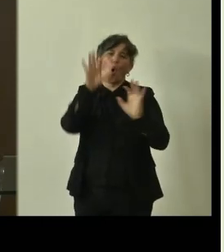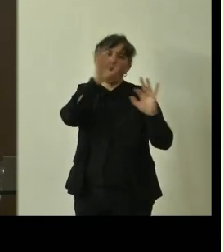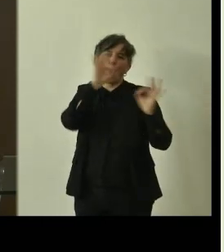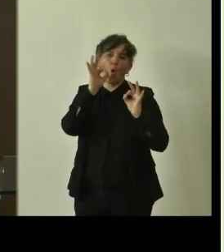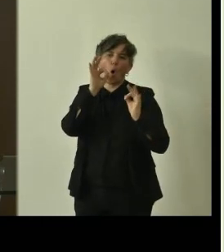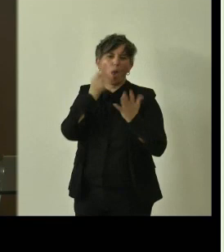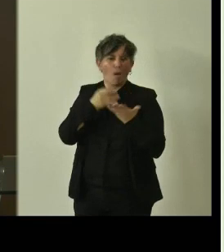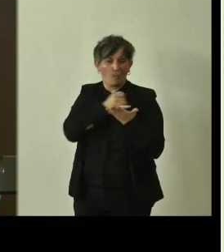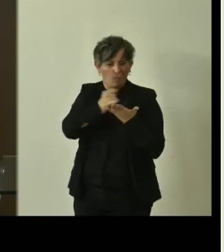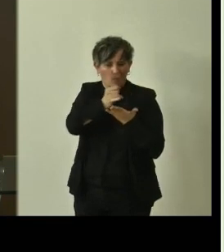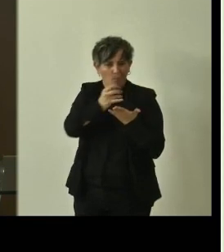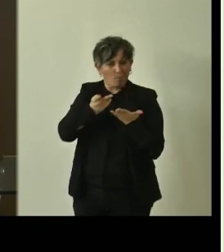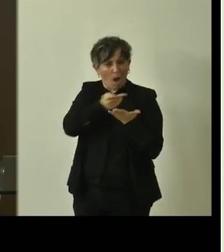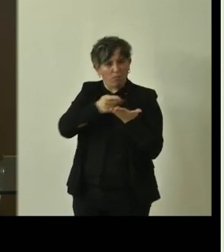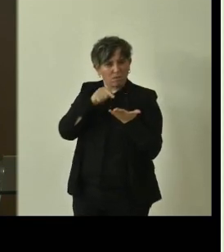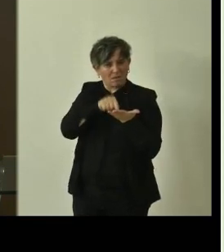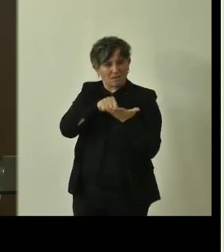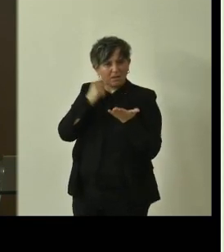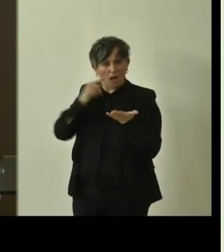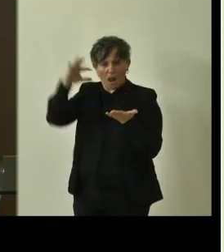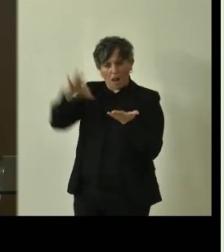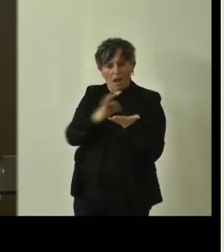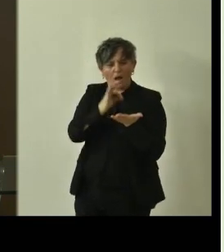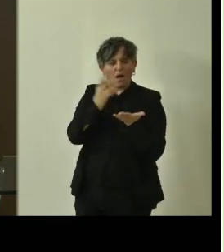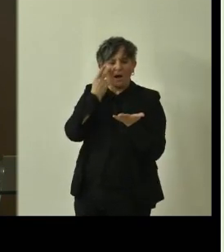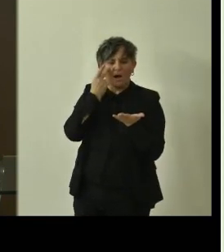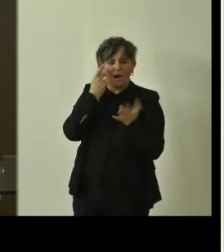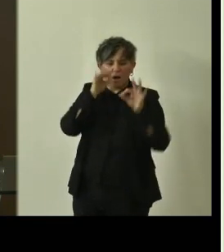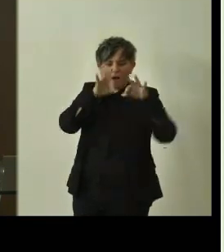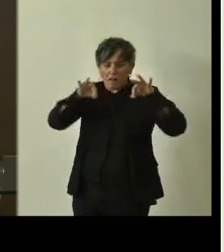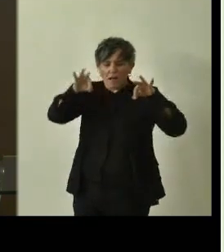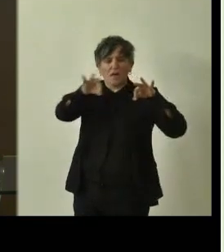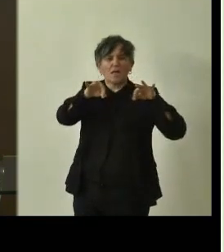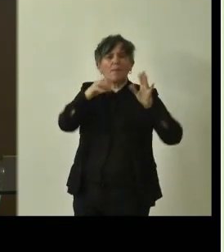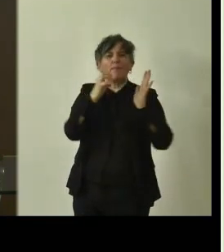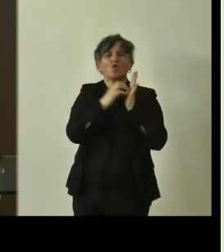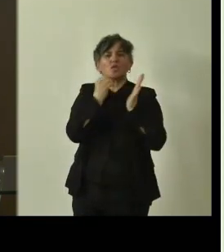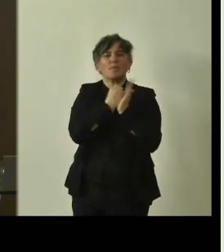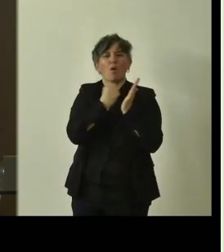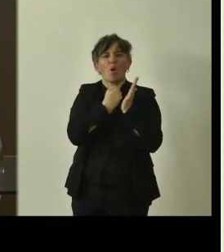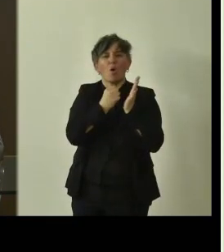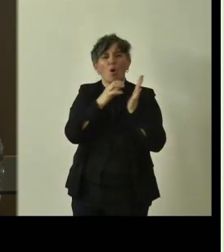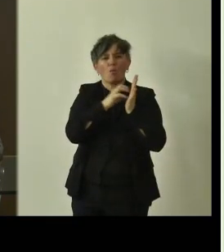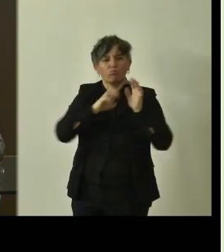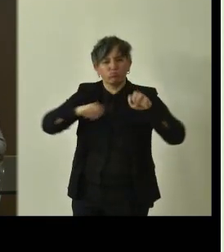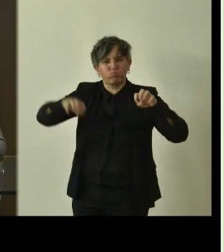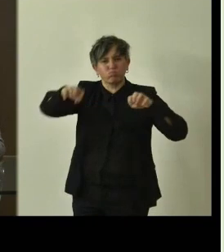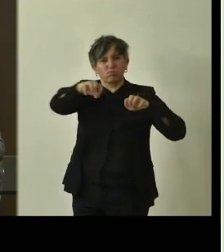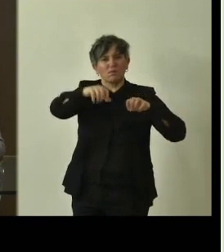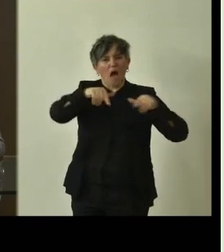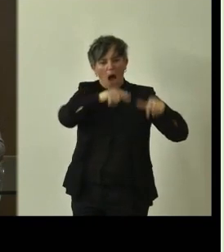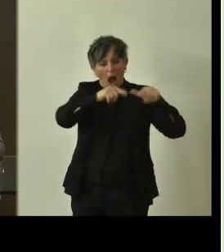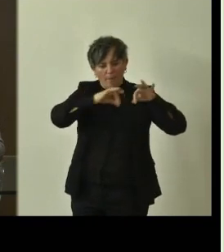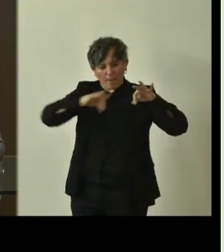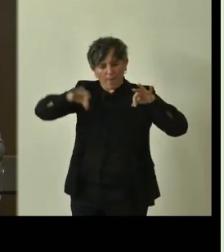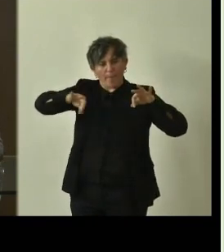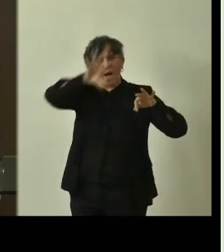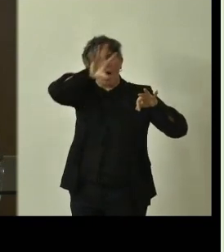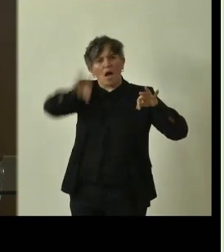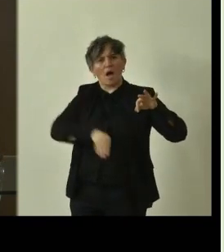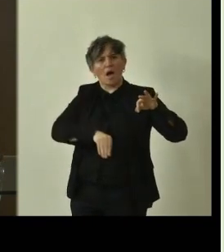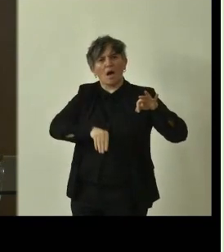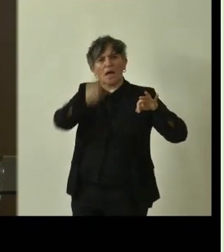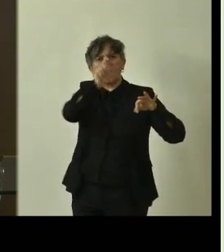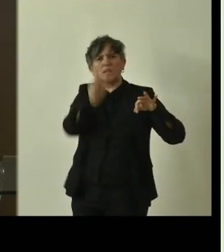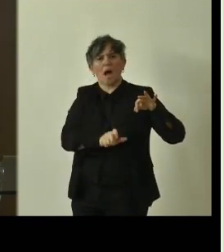là potete vedere tutti i simbolini degli alberi monumentali caricati su tutta l'Italia, zoomando